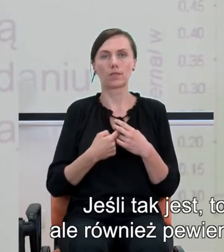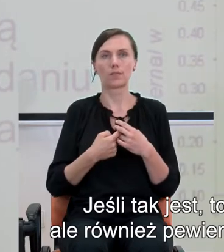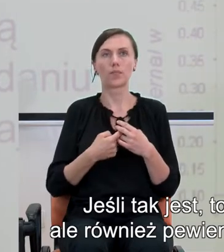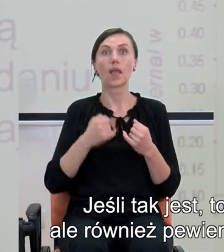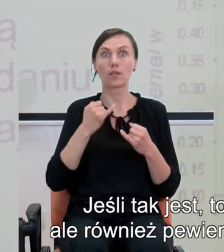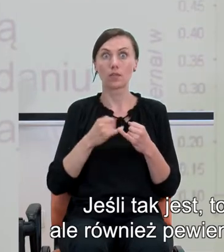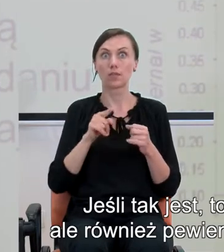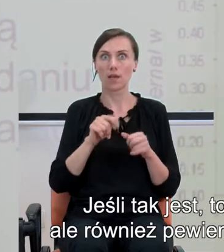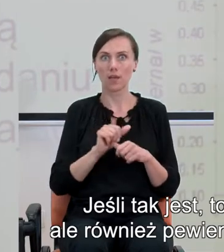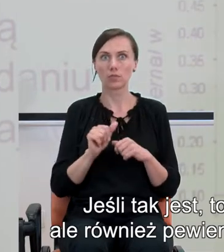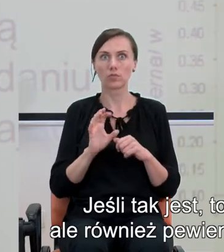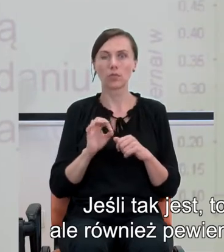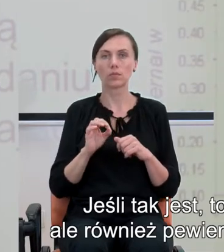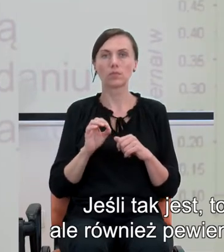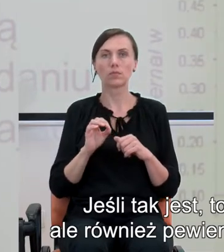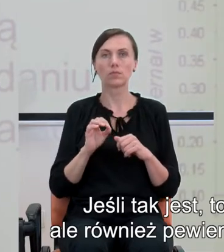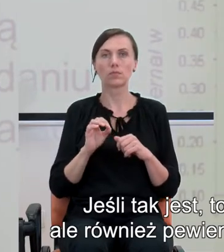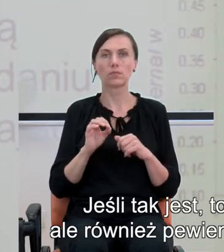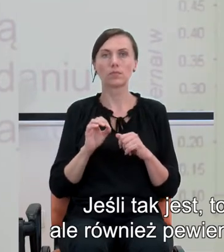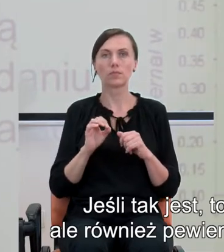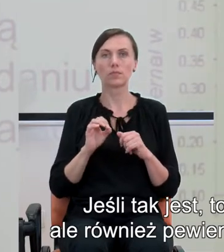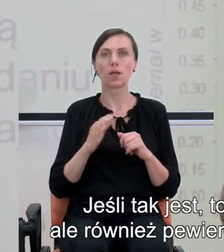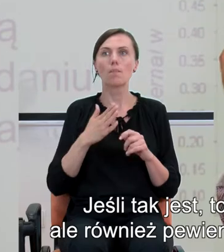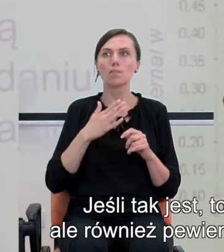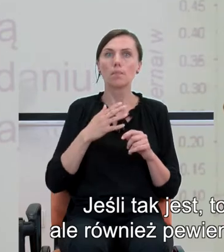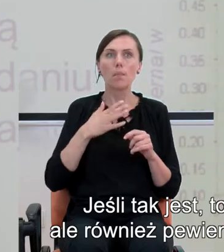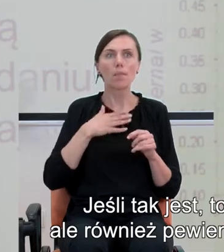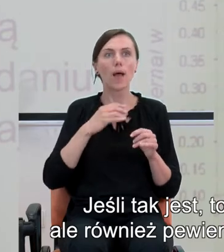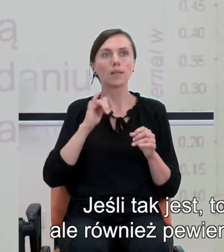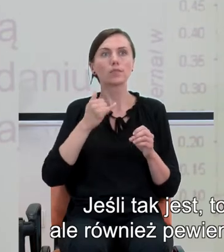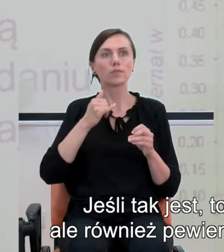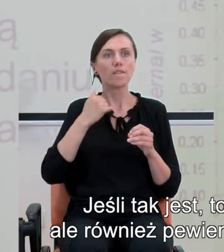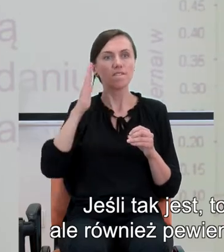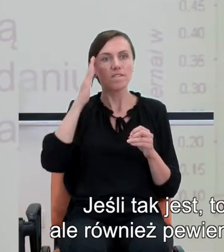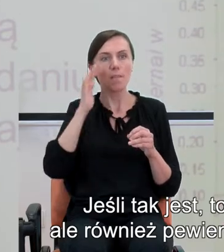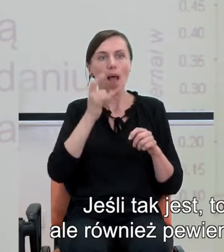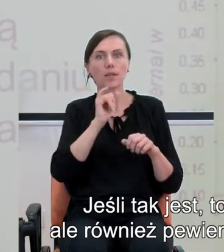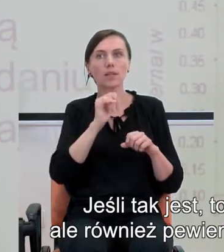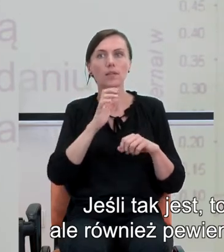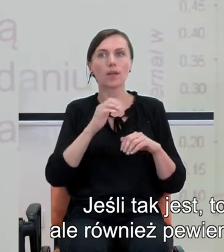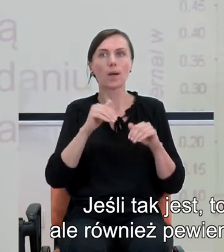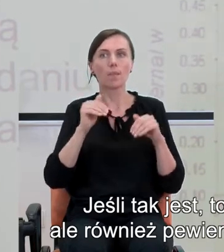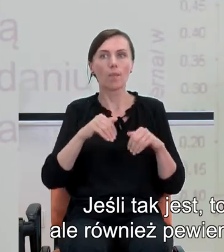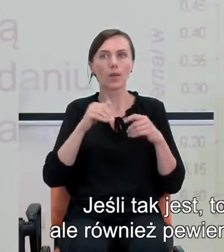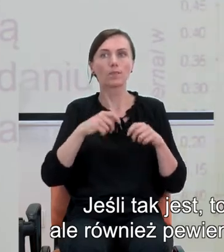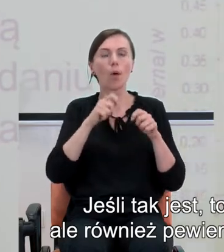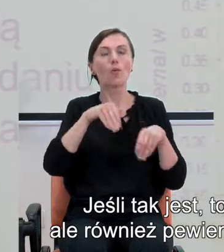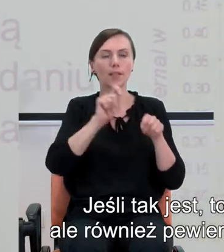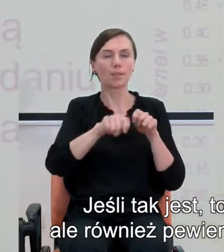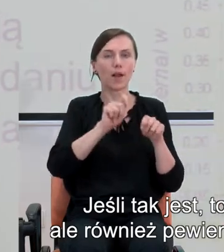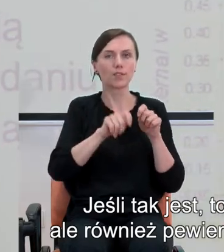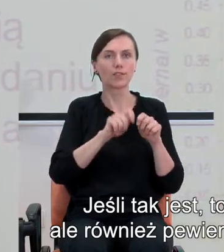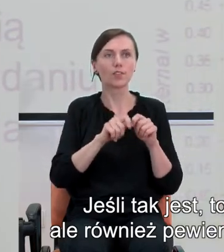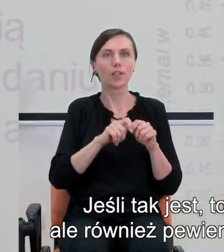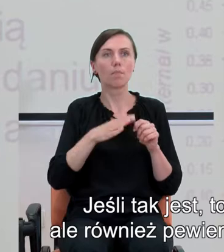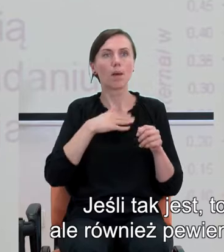to mamy nie tylko pewne kryterium diagnostyczne, wczesnej diagnozy, ale również pewien